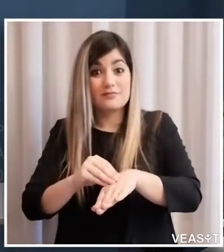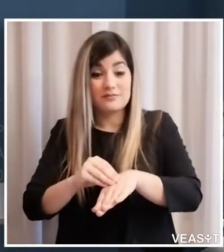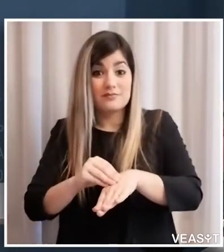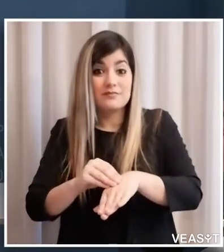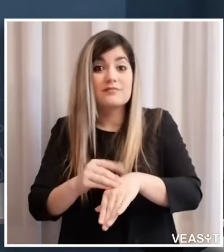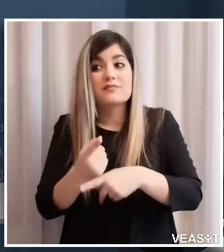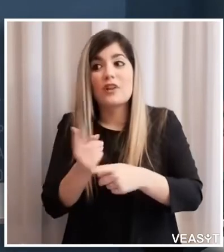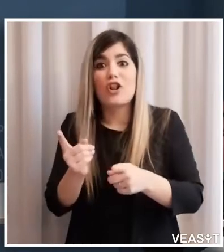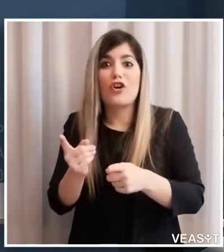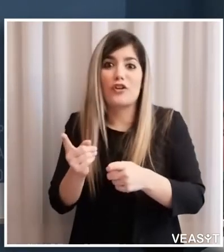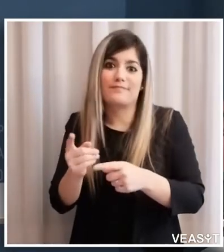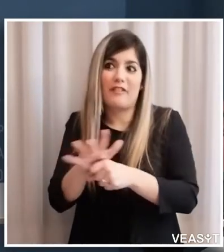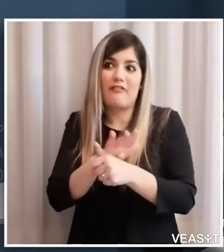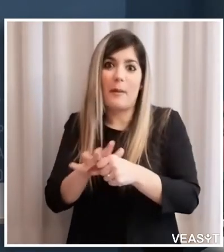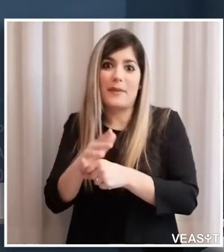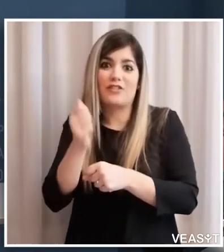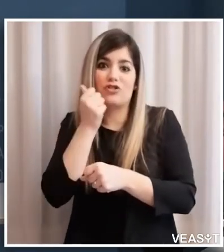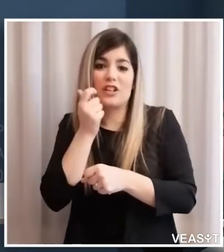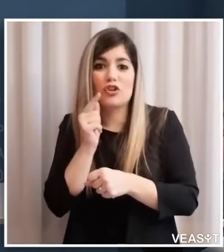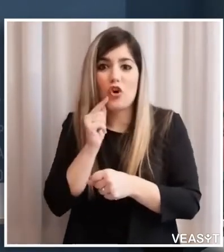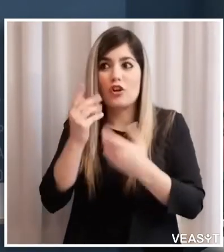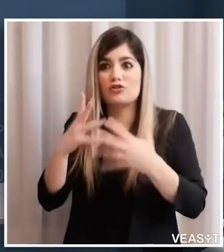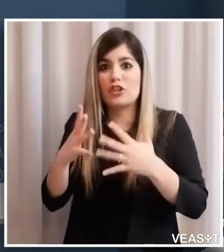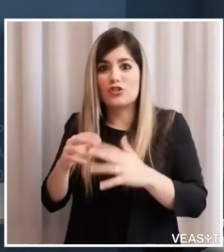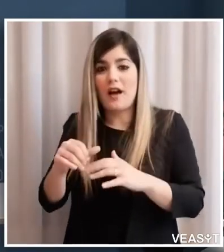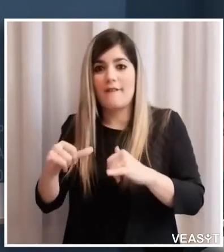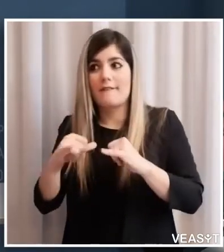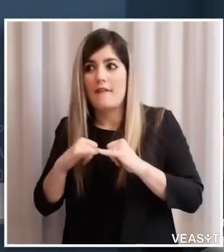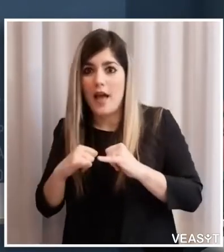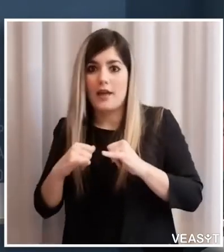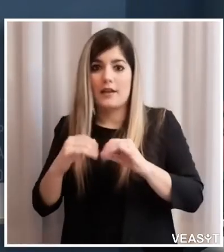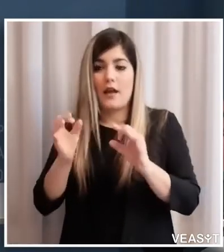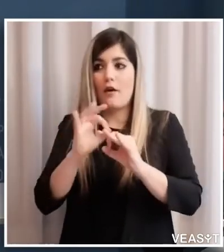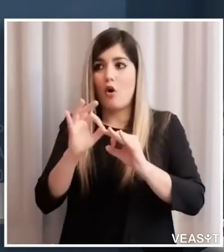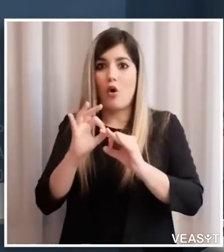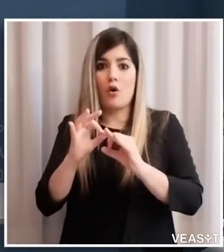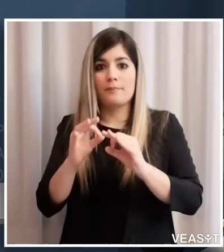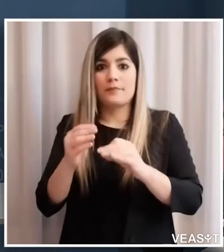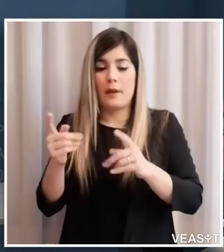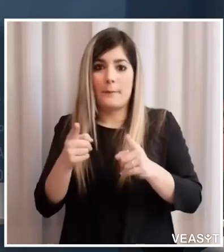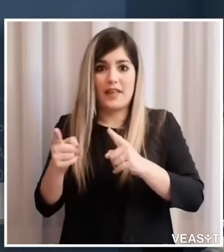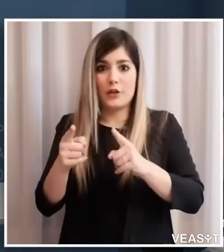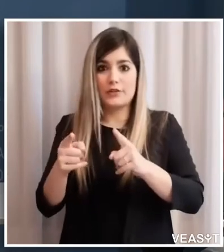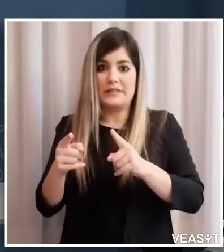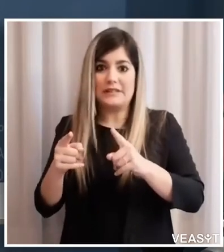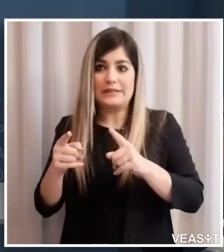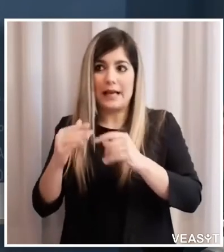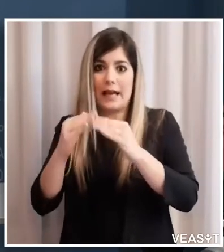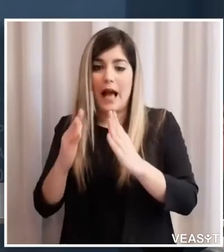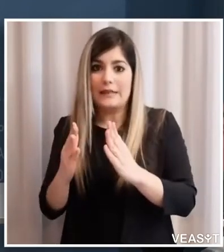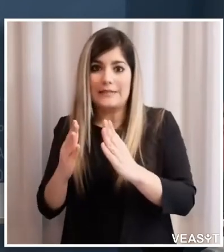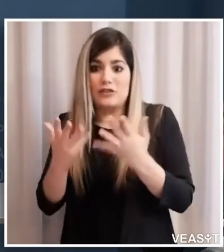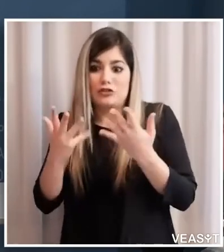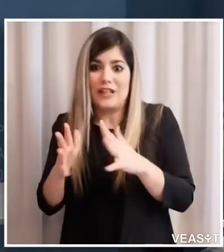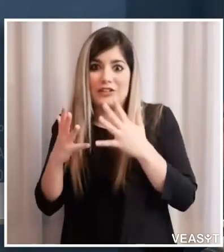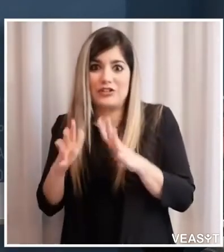straordinario anche di ferie quindi la necessità sarà anche molto più elevato degli anni scorsi